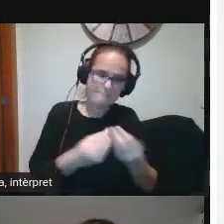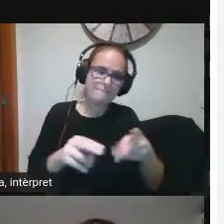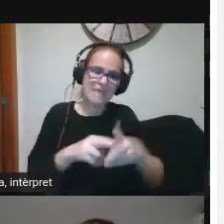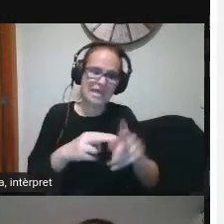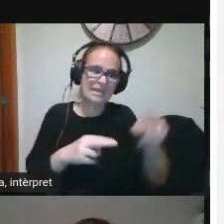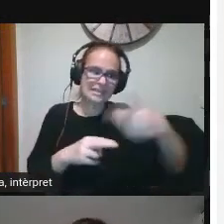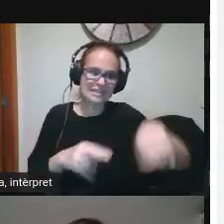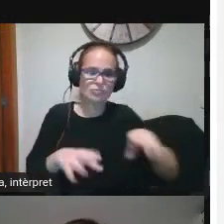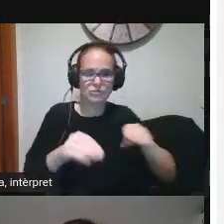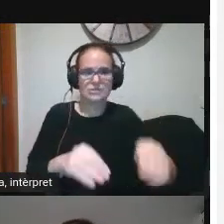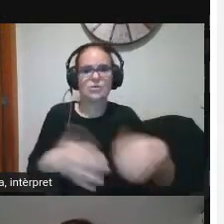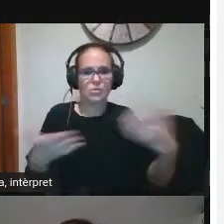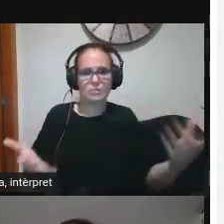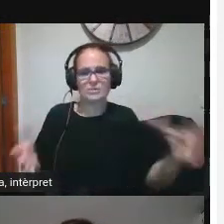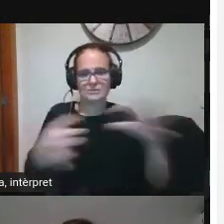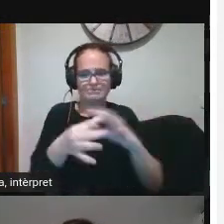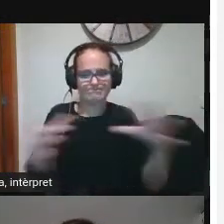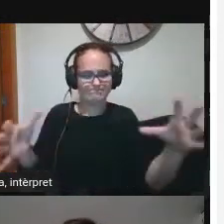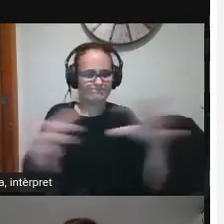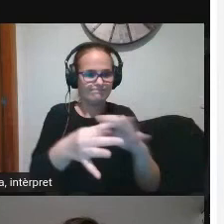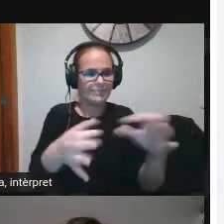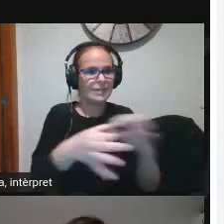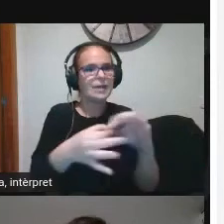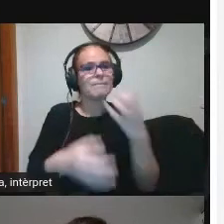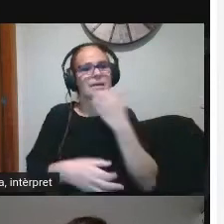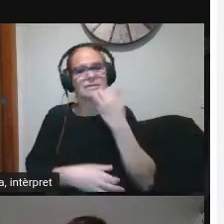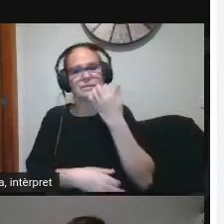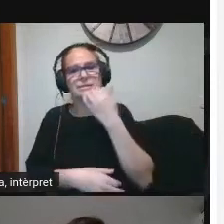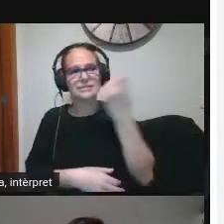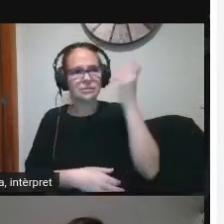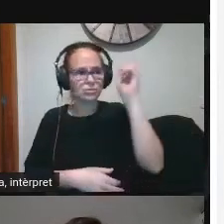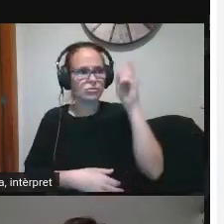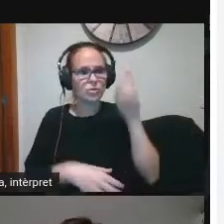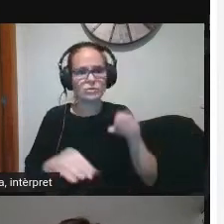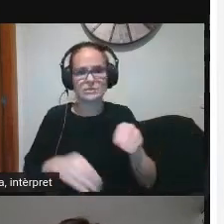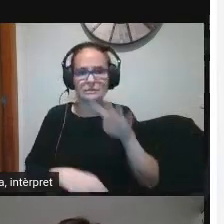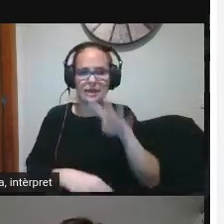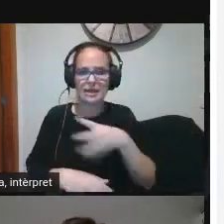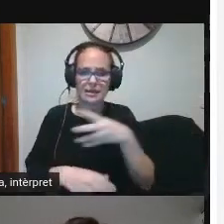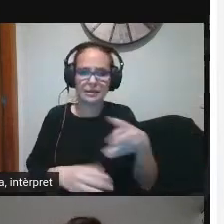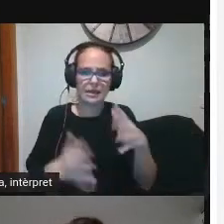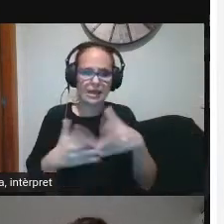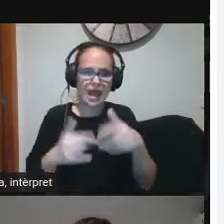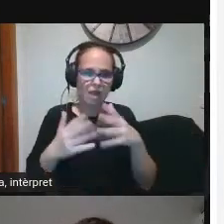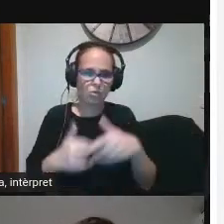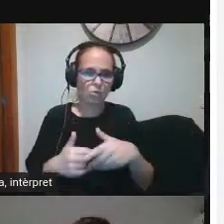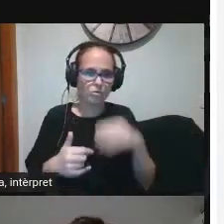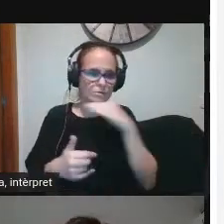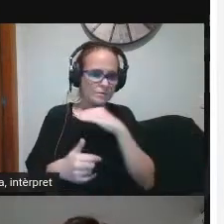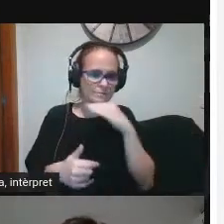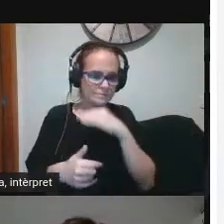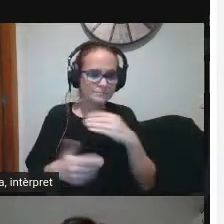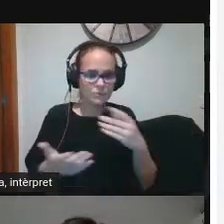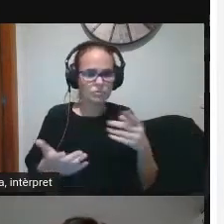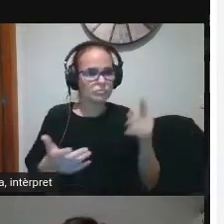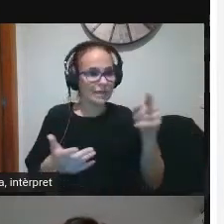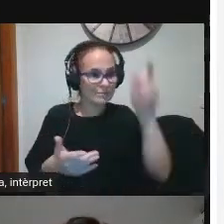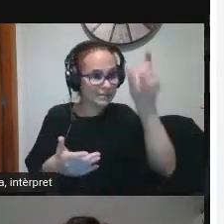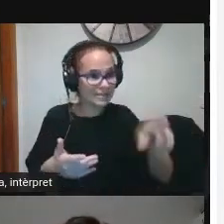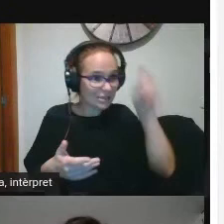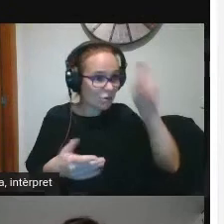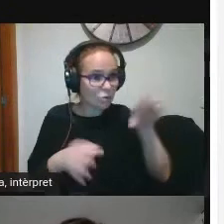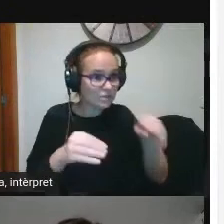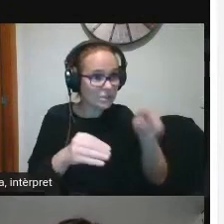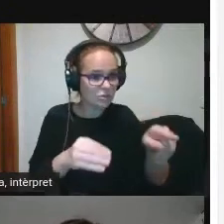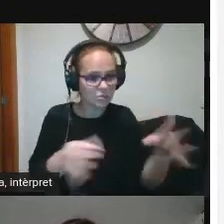utilitzaven i per exemple si un docent utilitzava el full de càlcul doncs li vam vincular o li vam assignar el